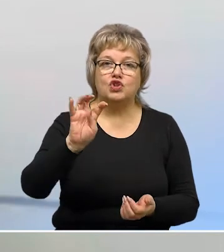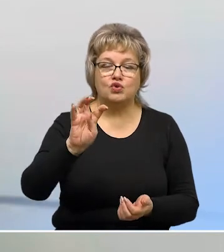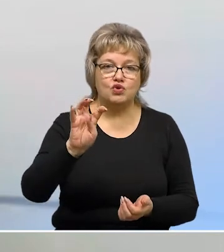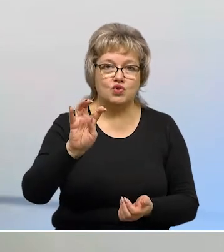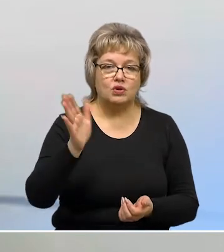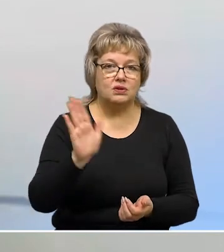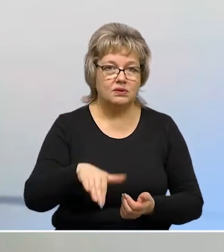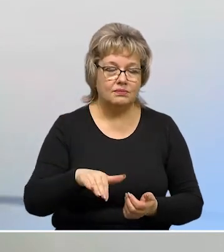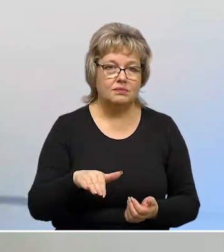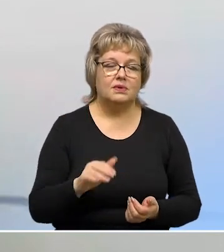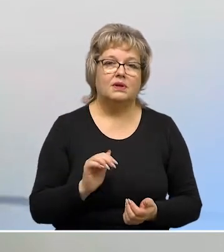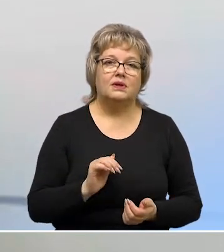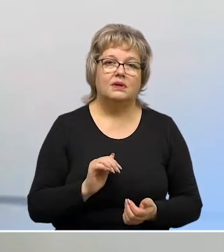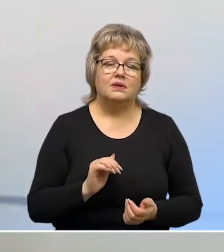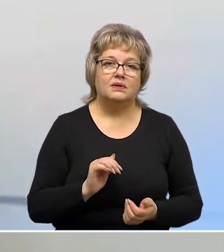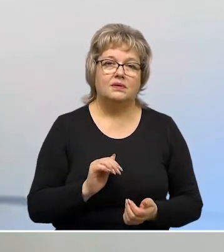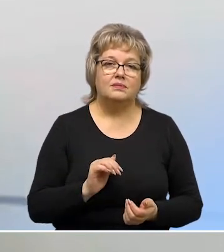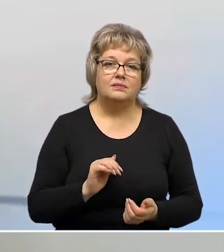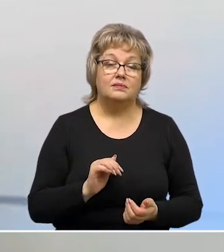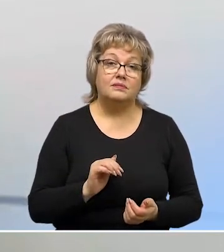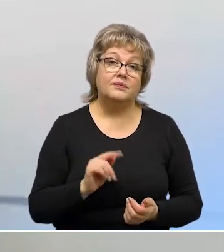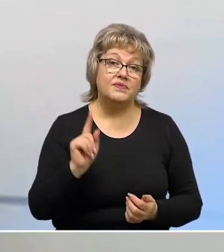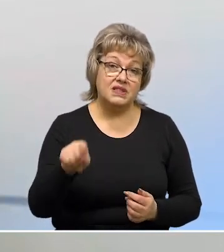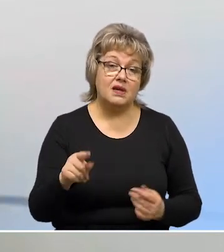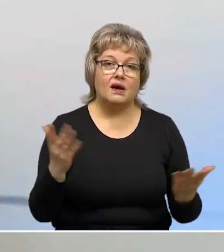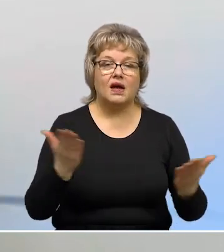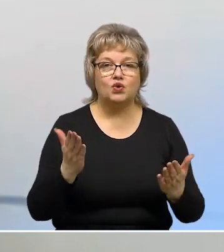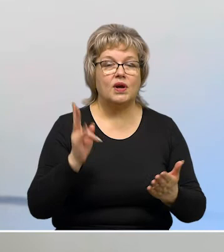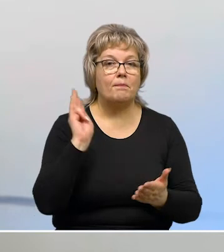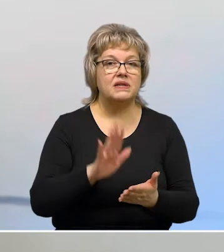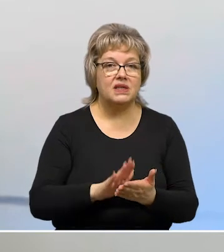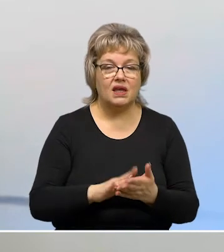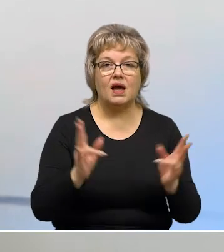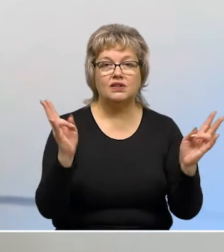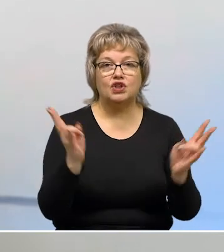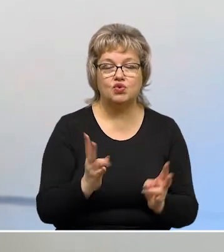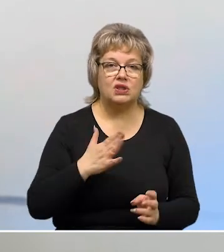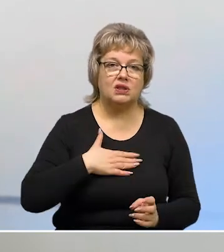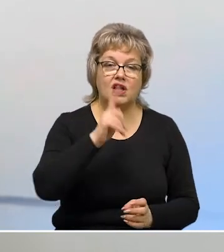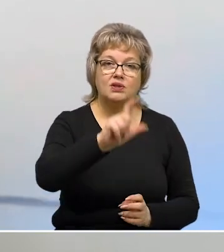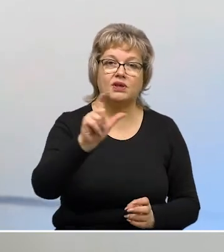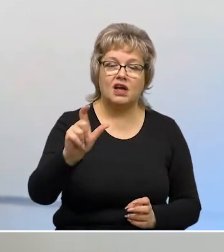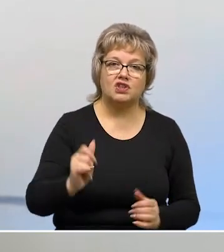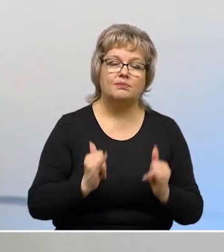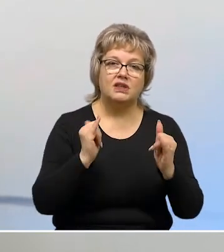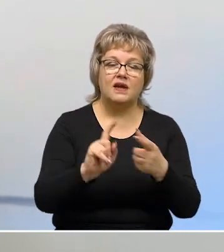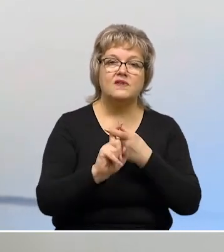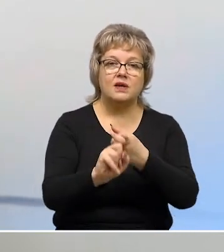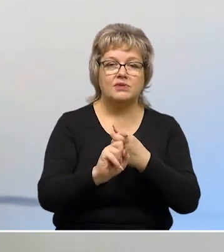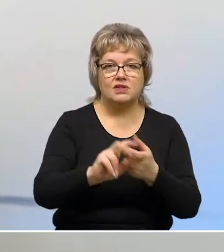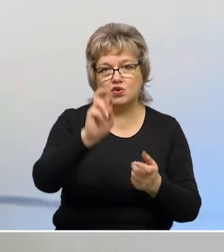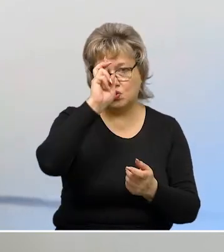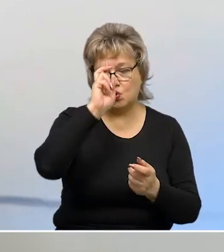400 штук. Те, которые постоянно нужны нашим гражданам для